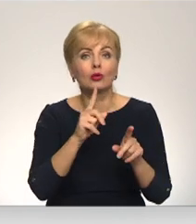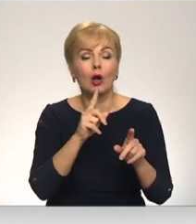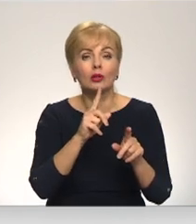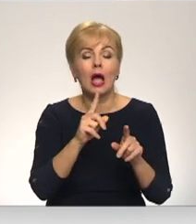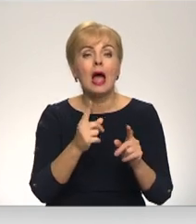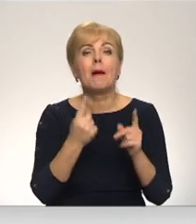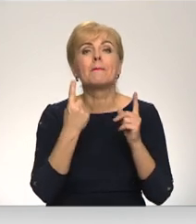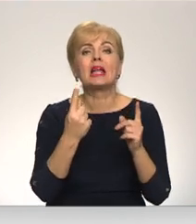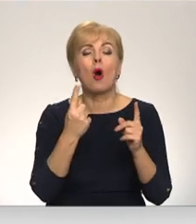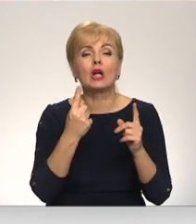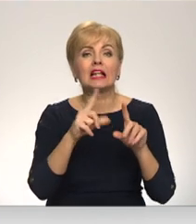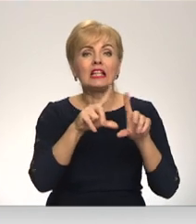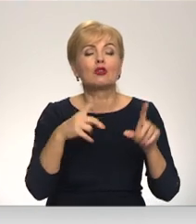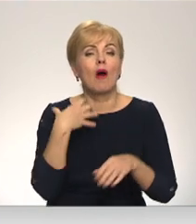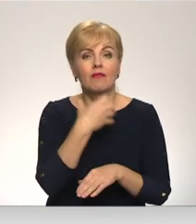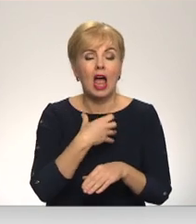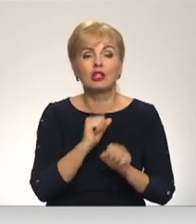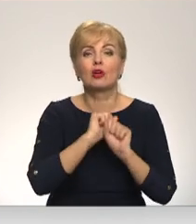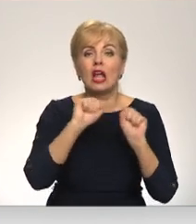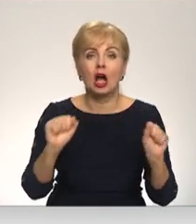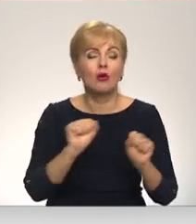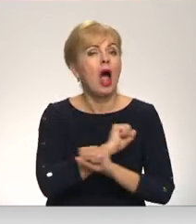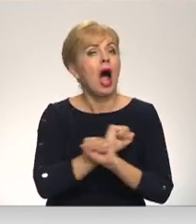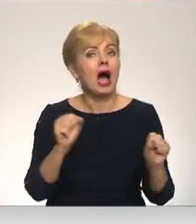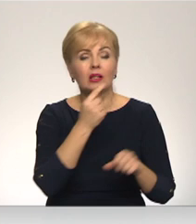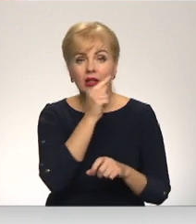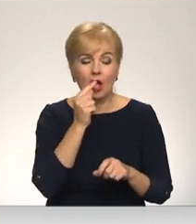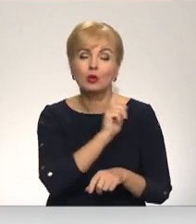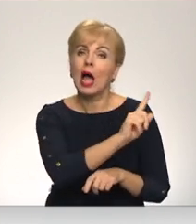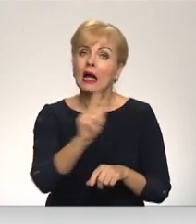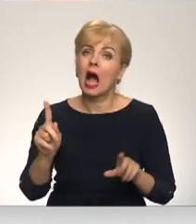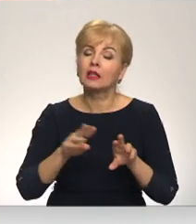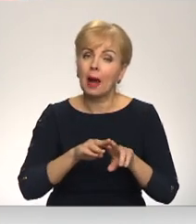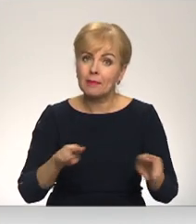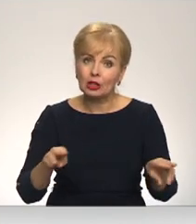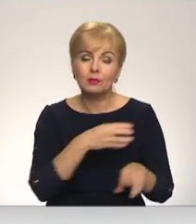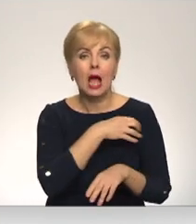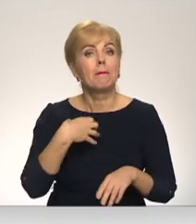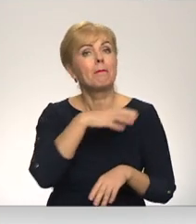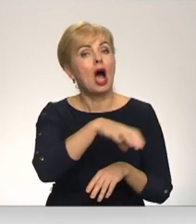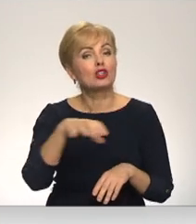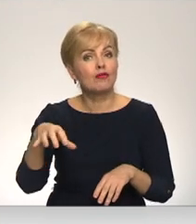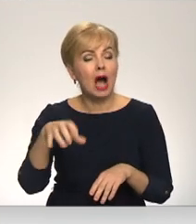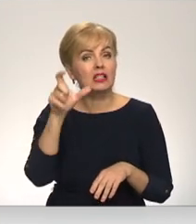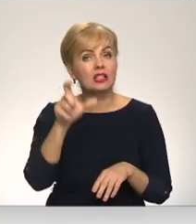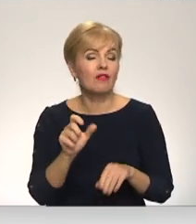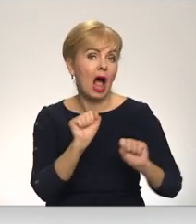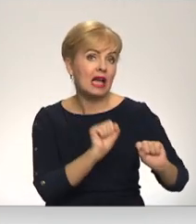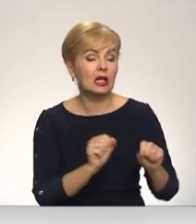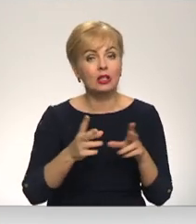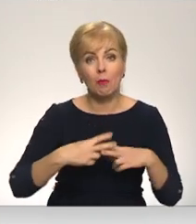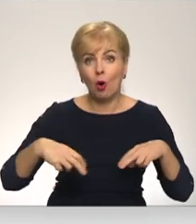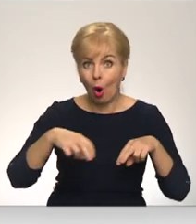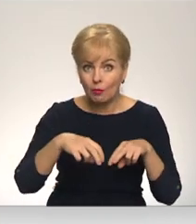institūciju vajadzības, tā tad jānodrošina ātrie testi katrai ministrieju un pašvaldības civilās aizsardzības komisijai.